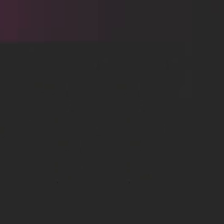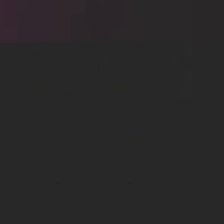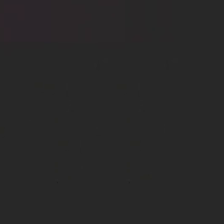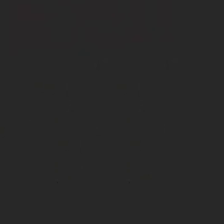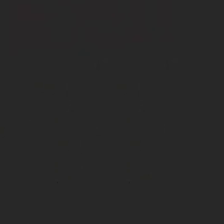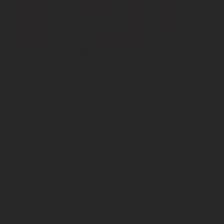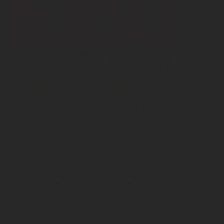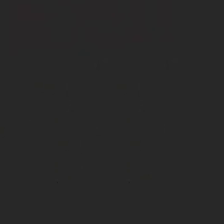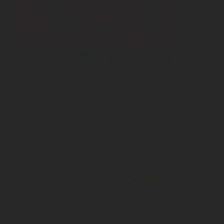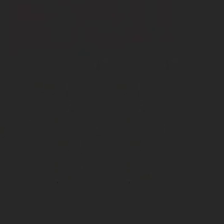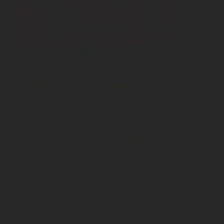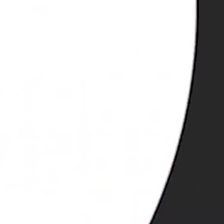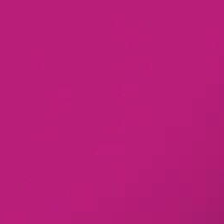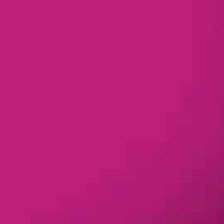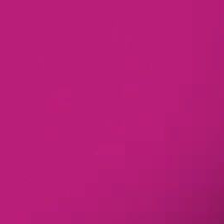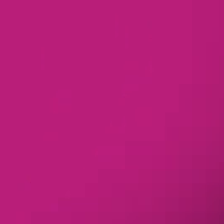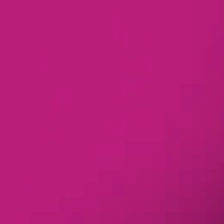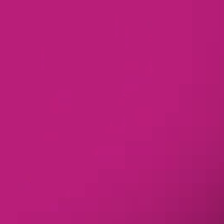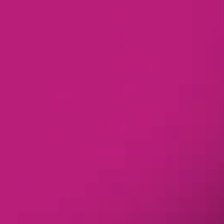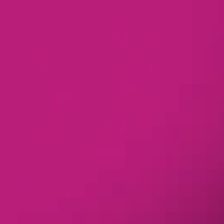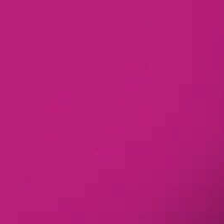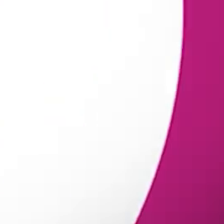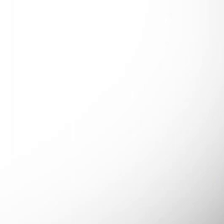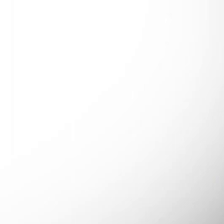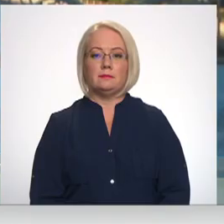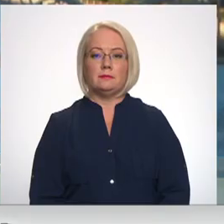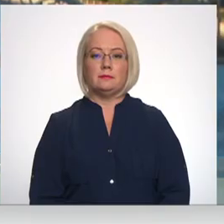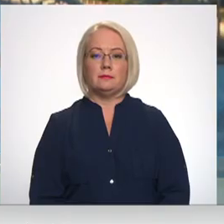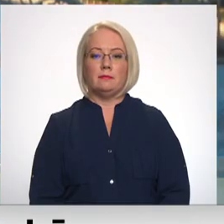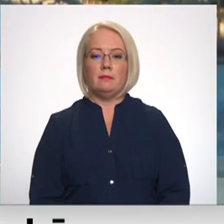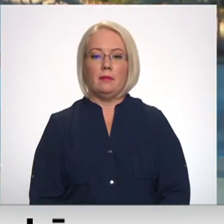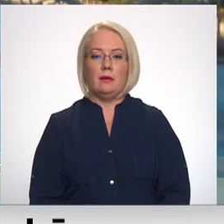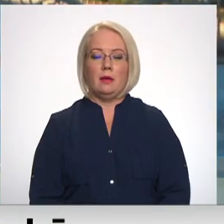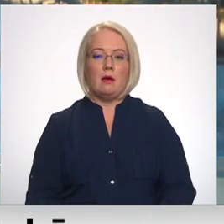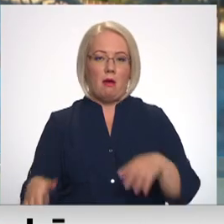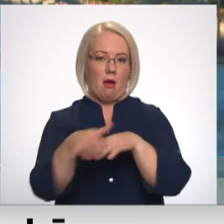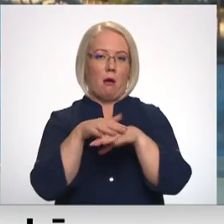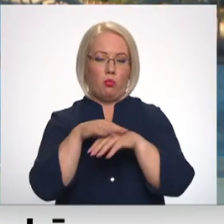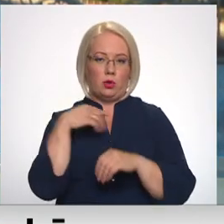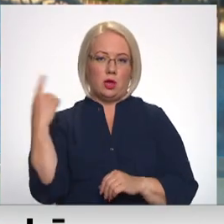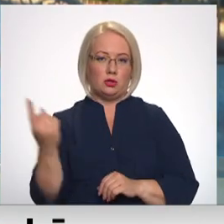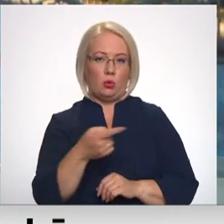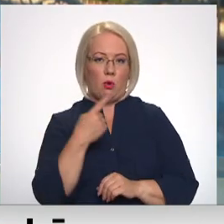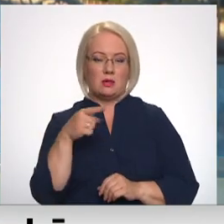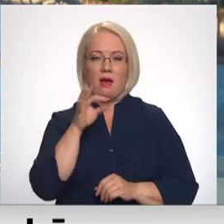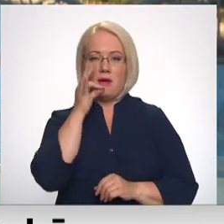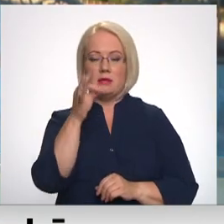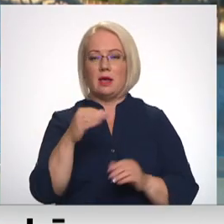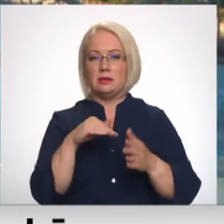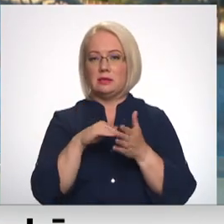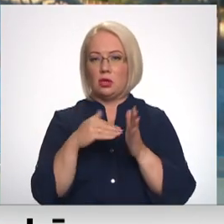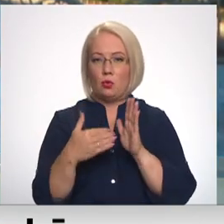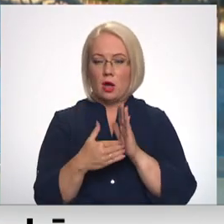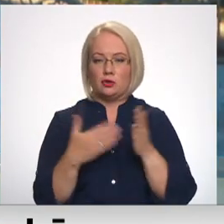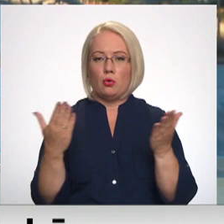Re! Viss ēters ir te! Apbūrtais loks. Tā var raksturot situāciju,